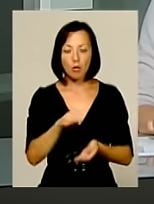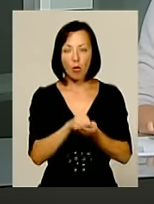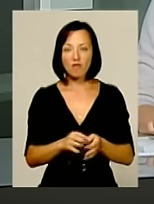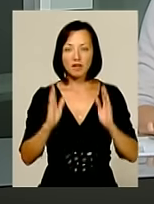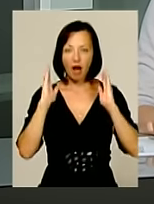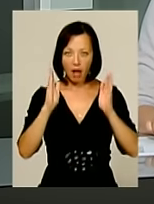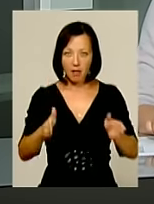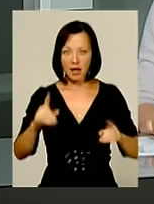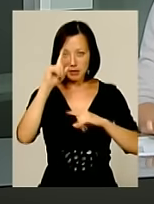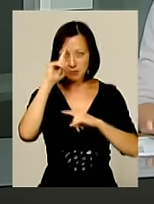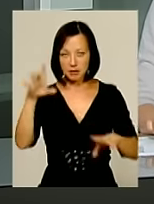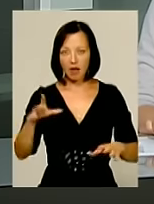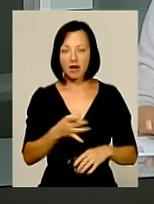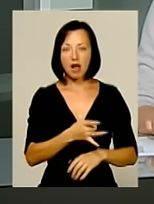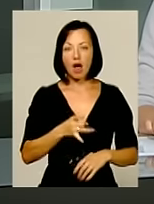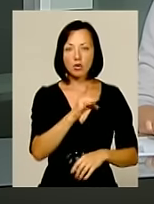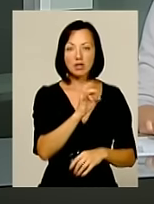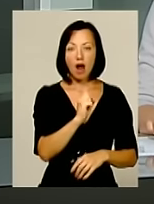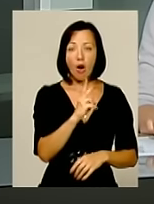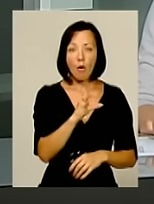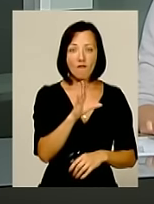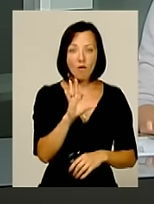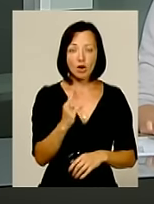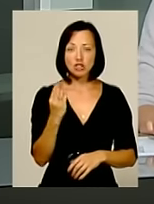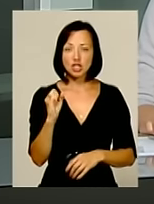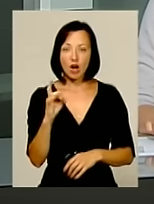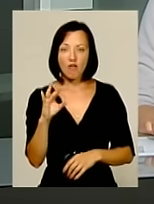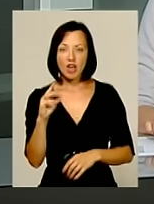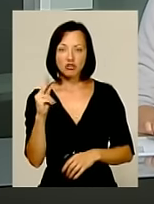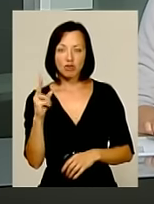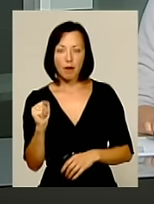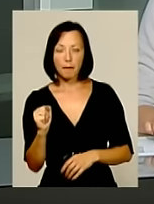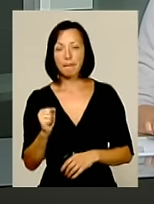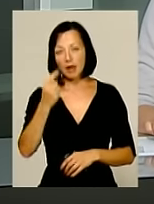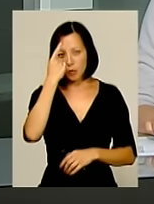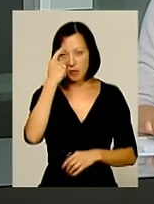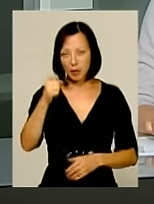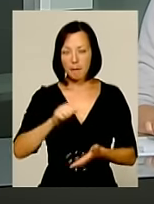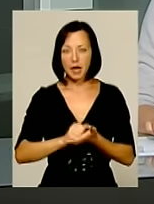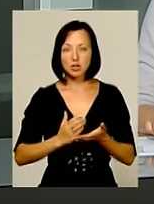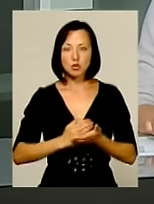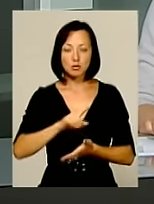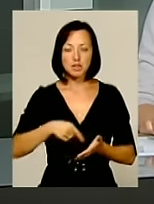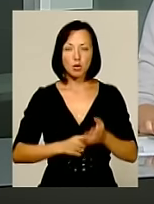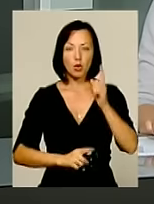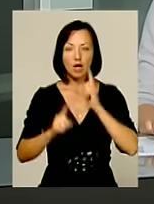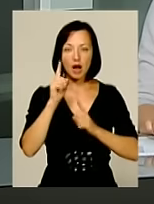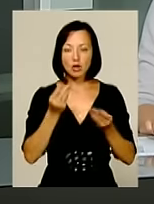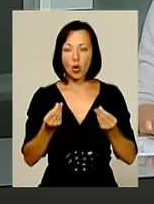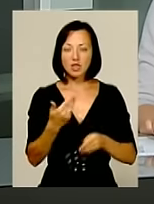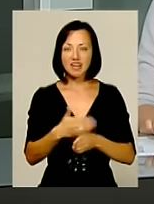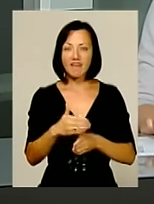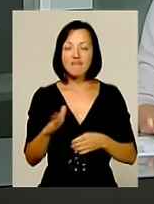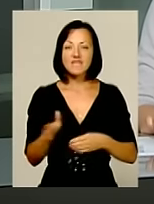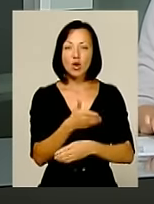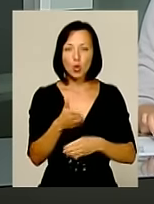алеях слави на кладовищах у мікрорайонах Ракове та Шаровечка. Як повідомляють у пресслужбі міської ради, кошти на виготовлення пам